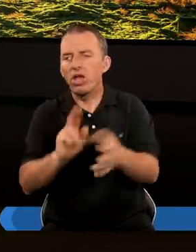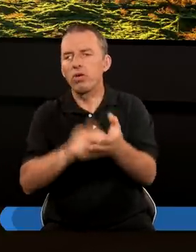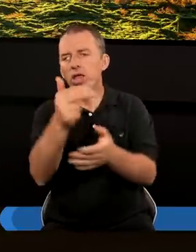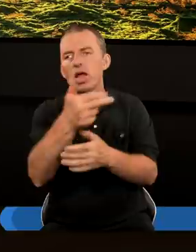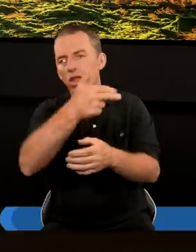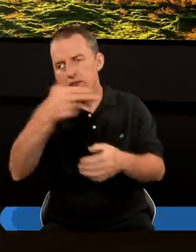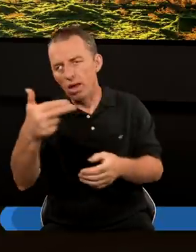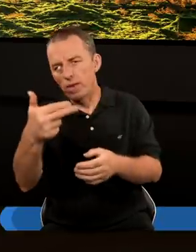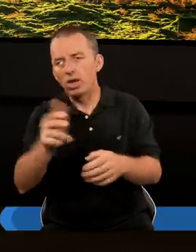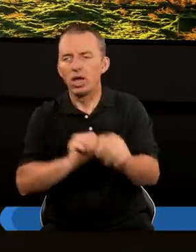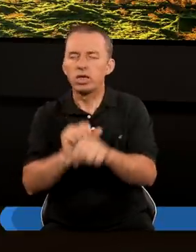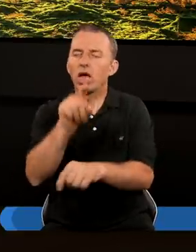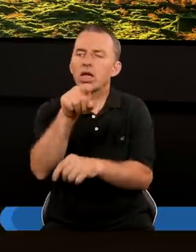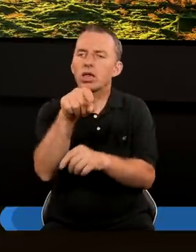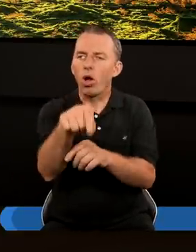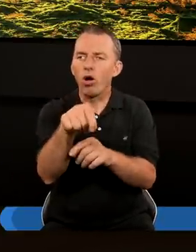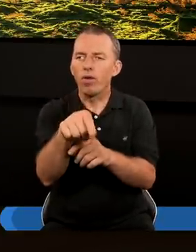temat Czy jest to